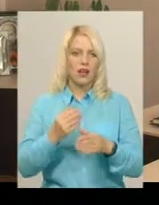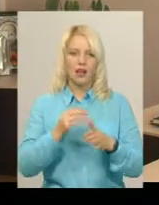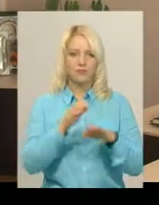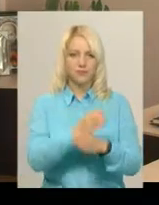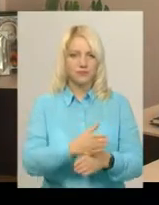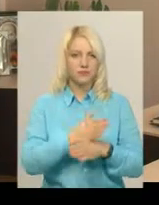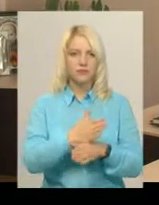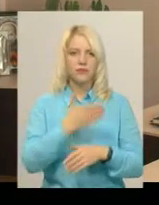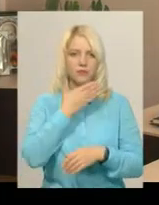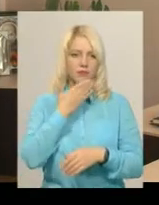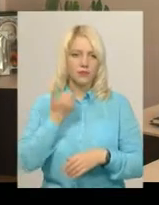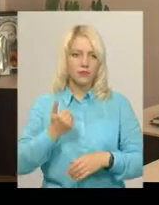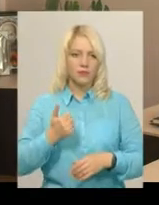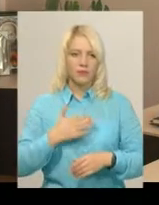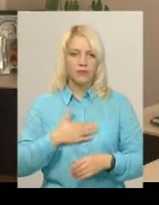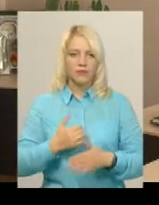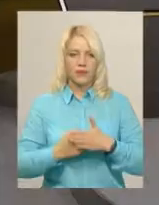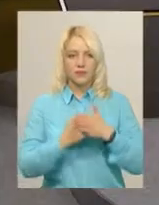складі у нас не затримуються.